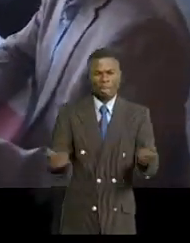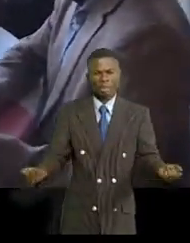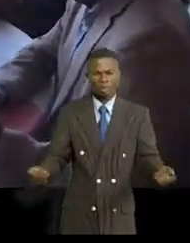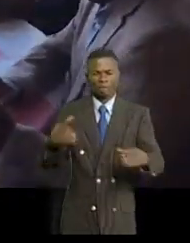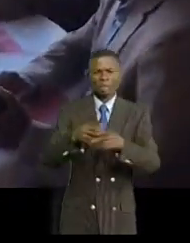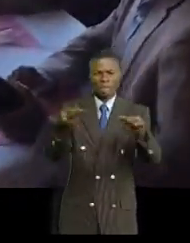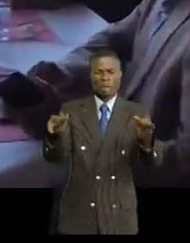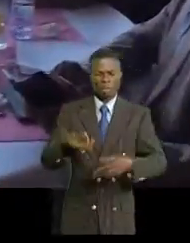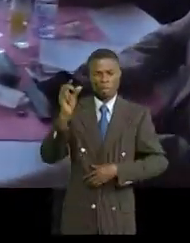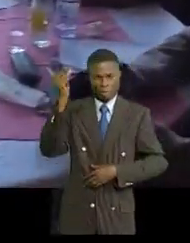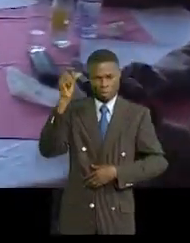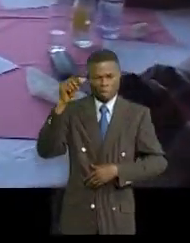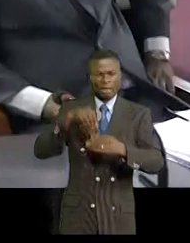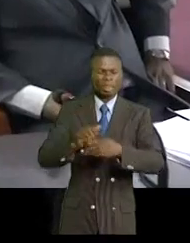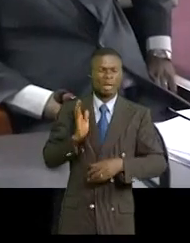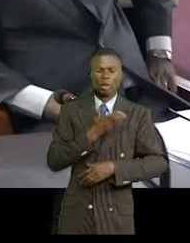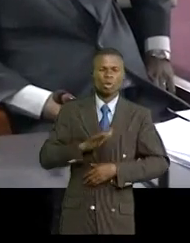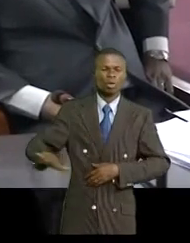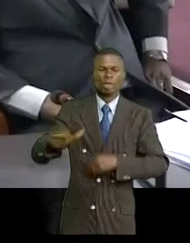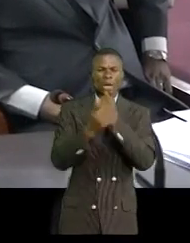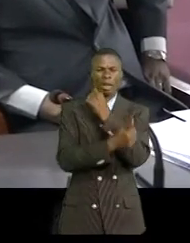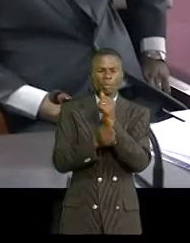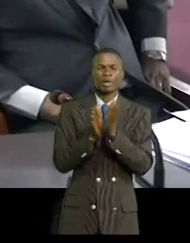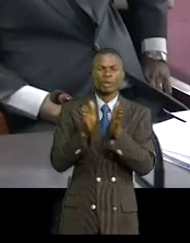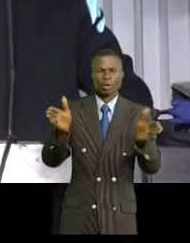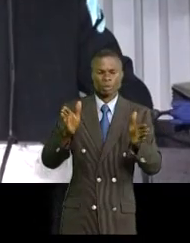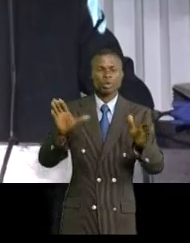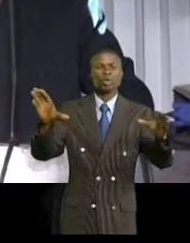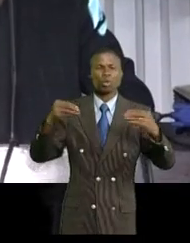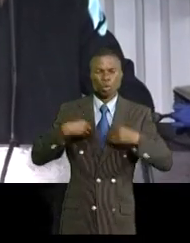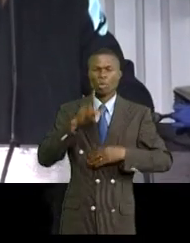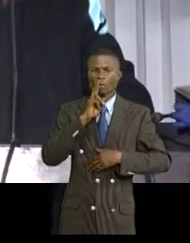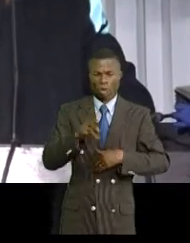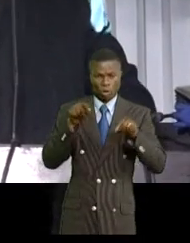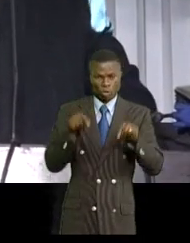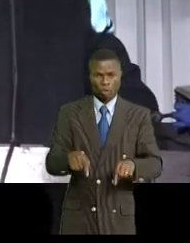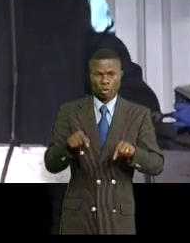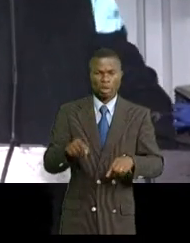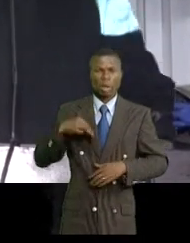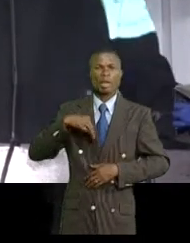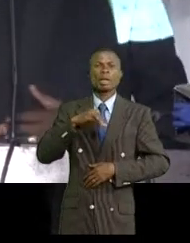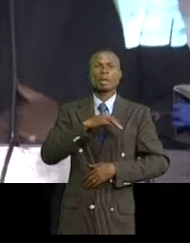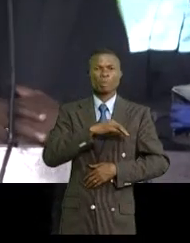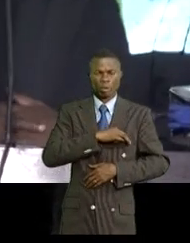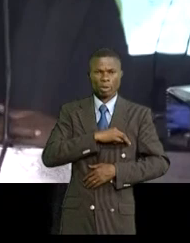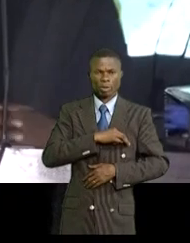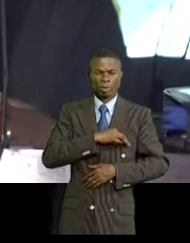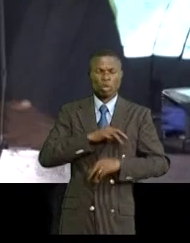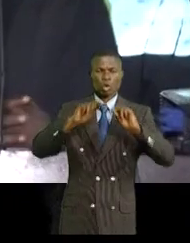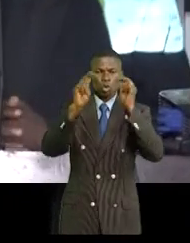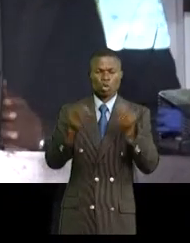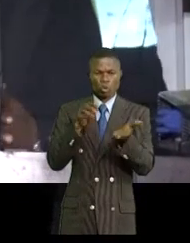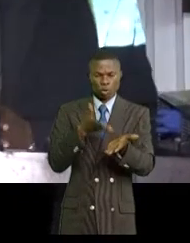dans le mine à travers toute la République. Nous sommes convaincus qu'aujourd'hui, les membres de la Sistema